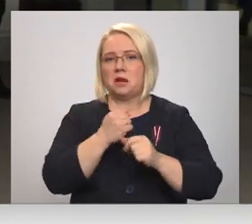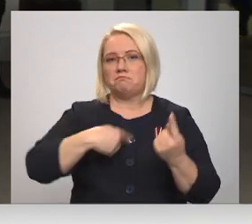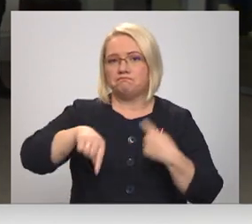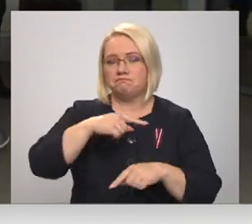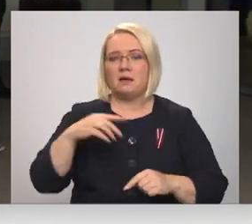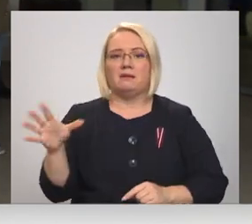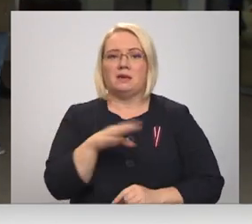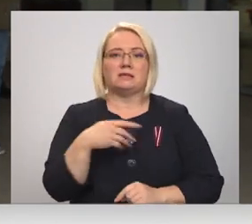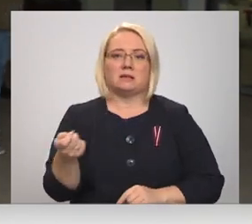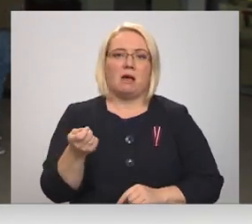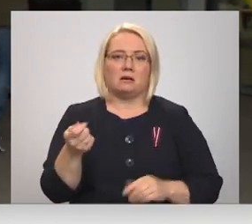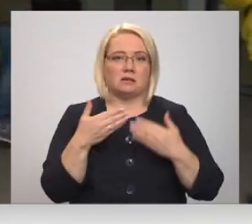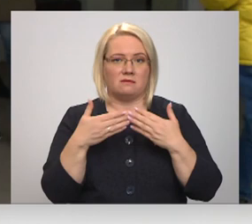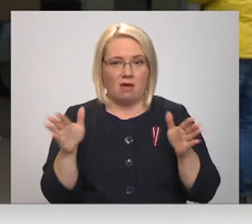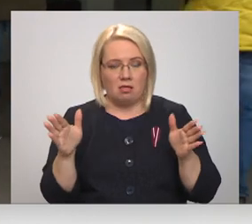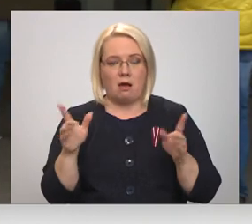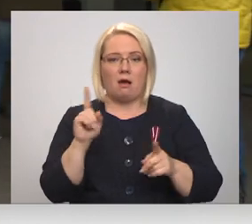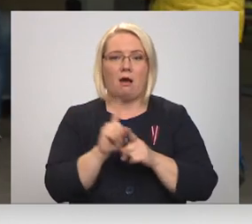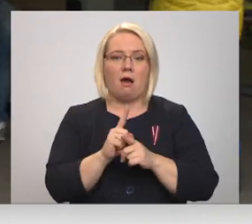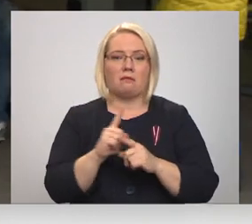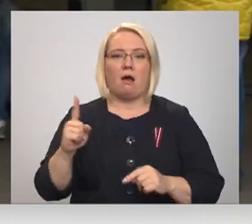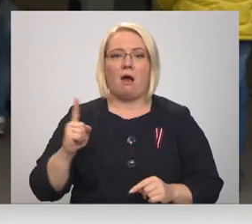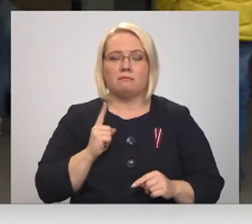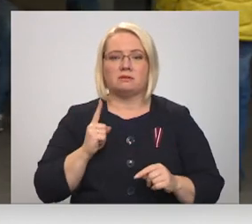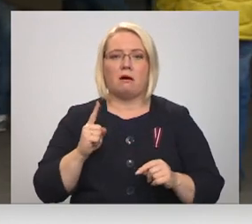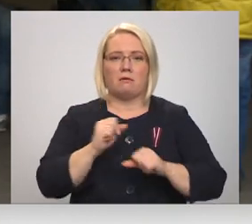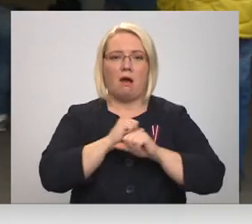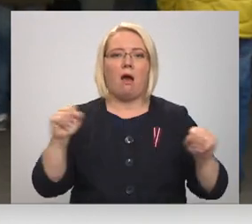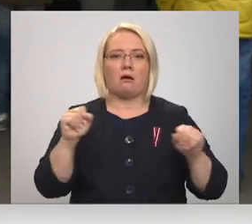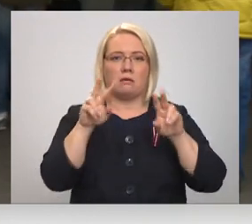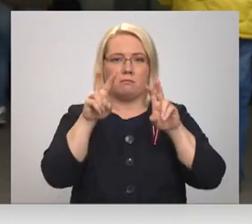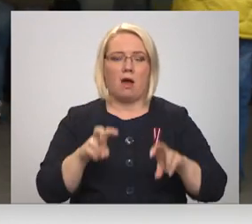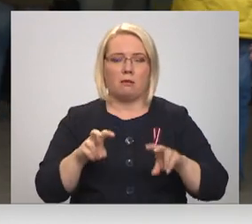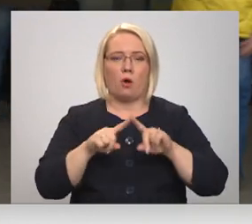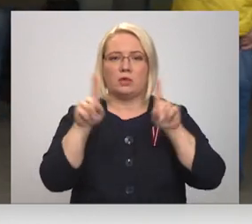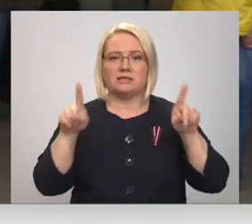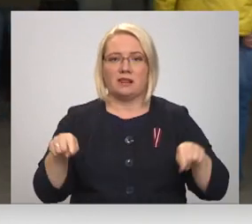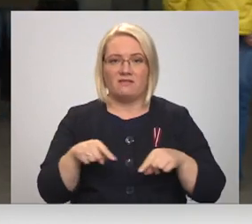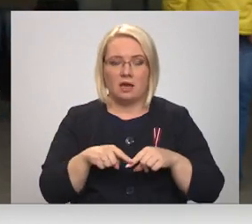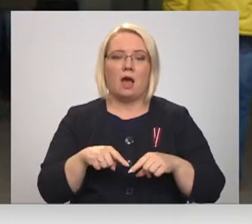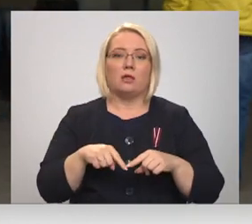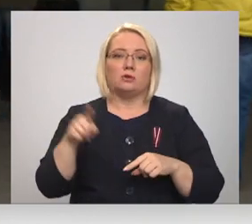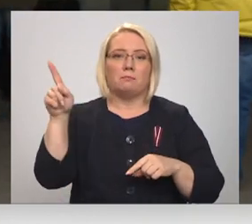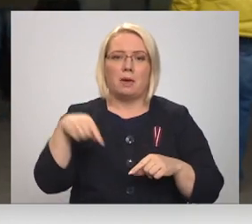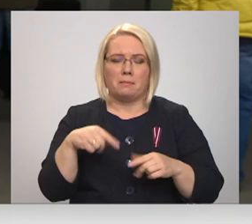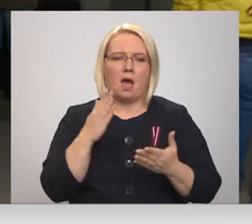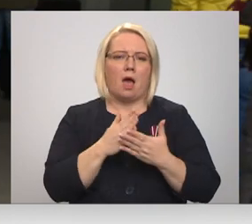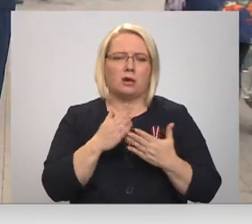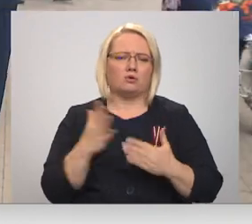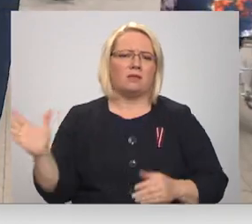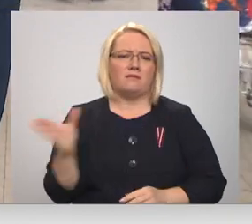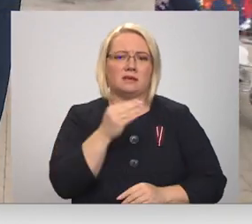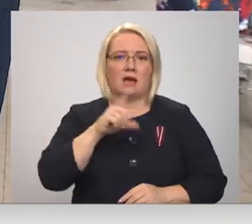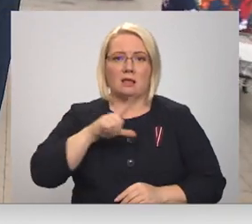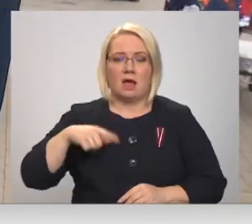visas kases un arī apstārīga operatīvu pārbauda certifikātus. Pieprasījums esot visā Latvijā.